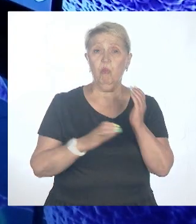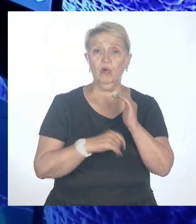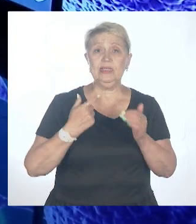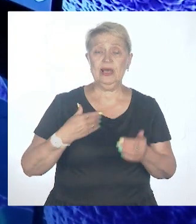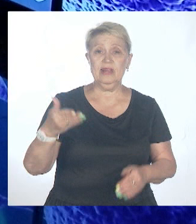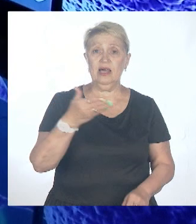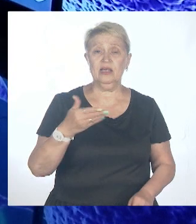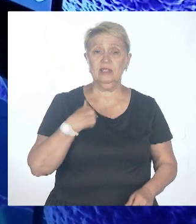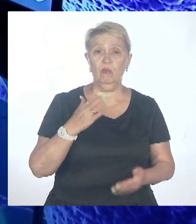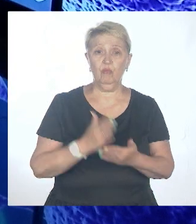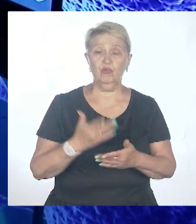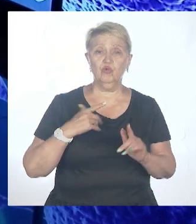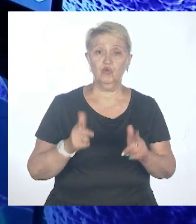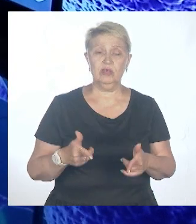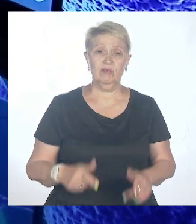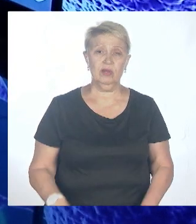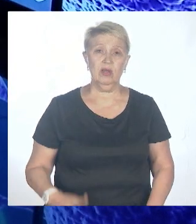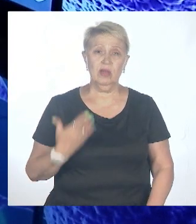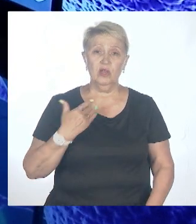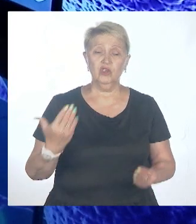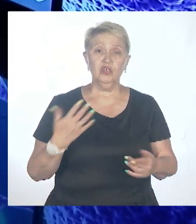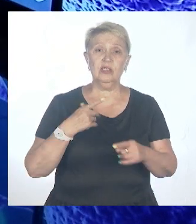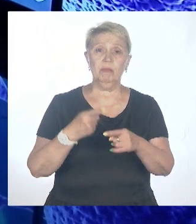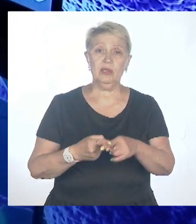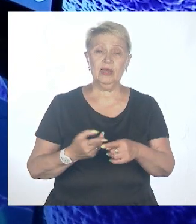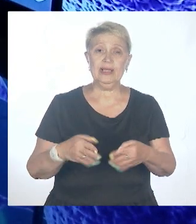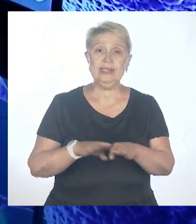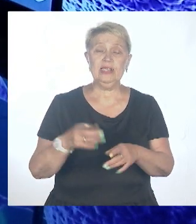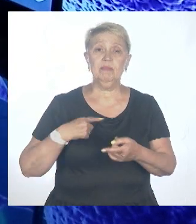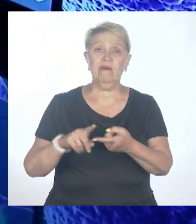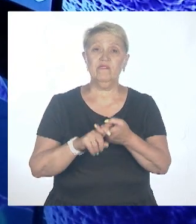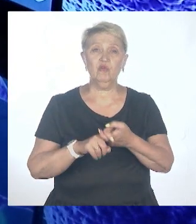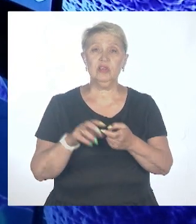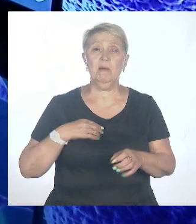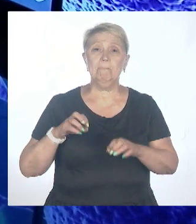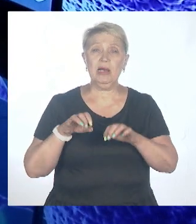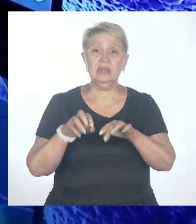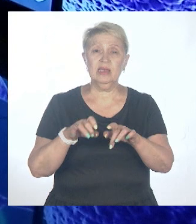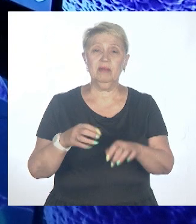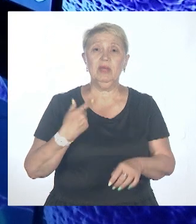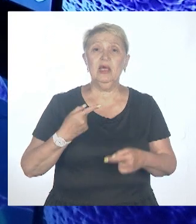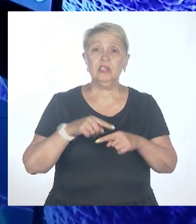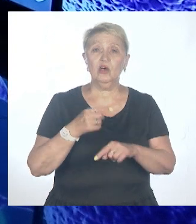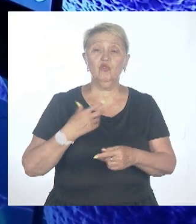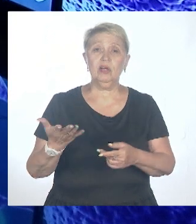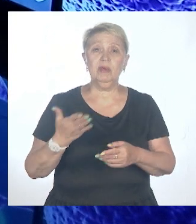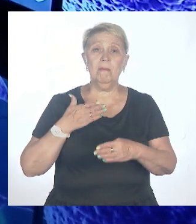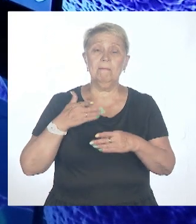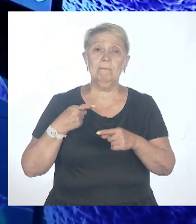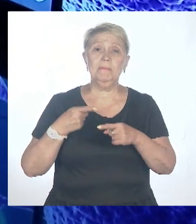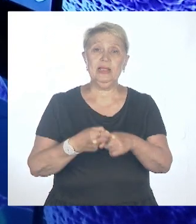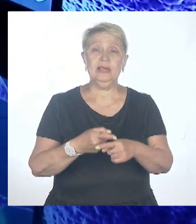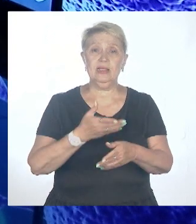мы сейчас действительно пересекаемся с теми вирусами, с теми бактериями, с которыми раньше не пересекались. Мы осваиваем